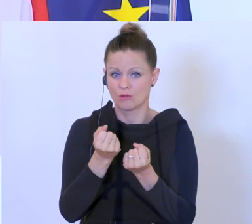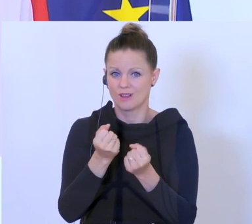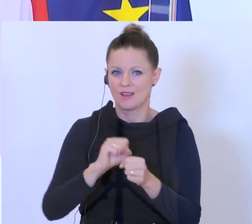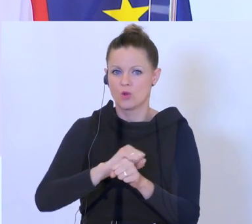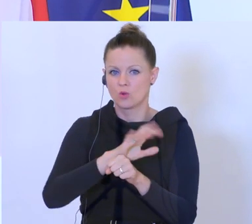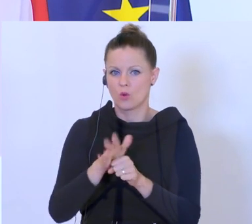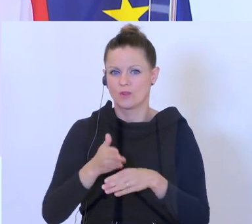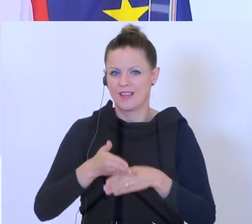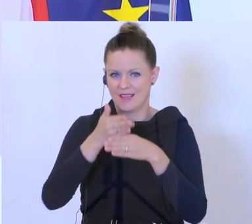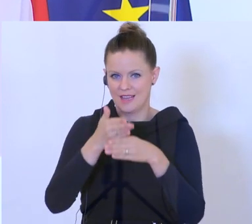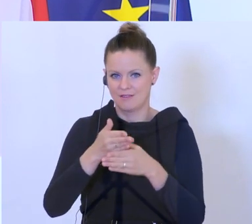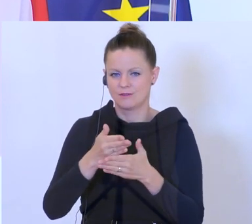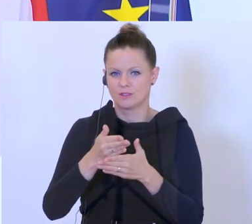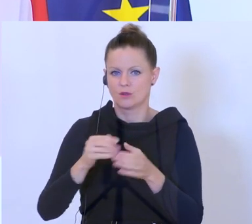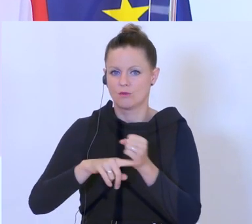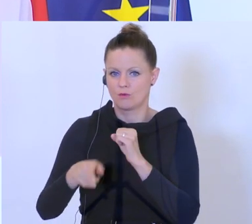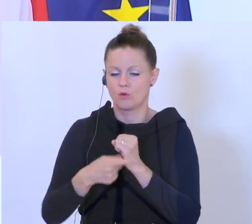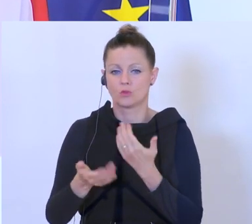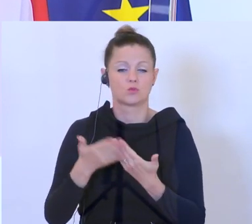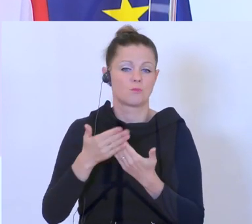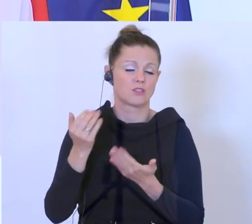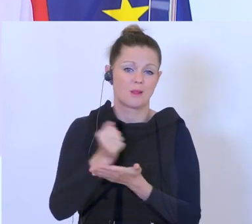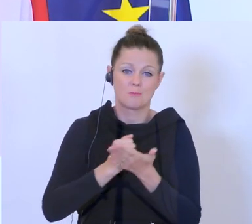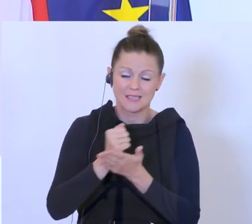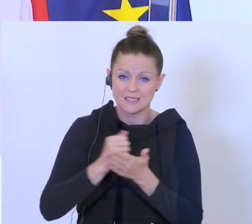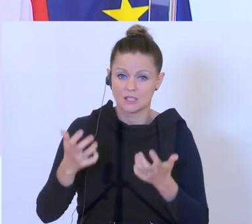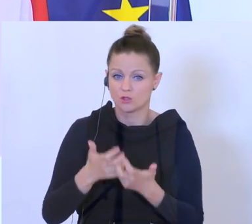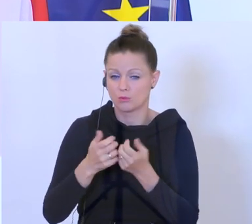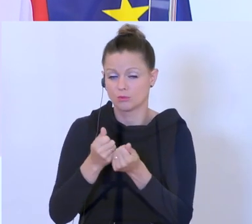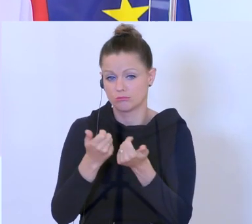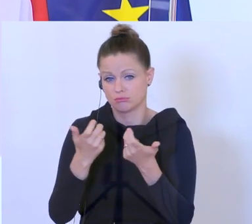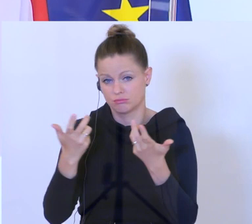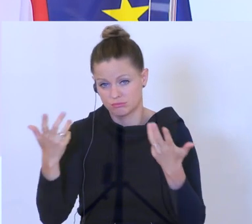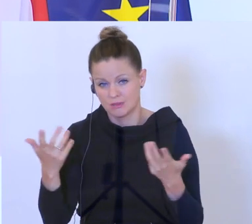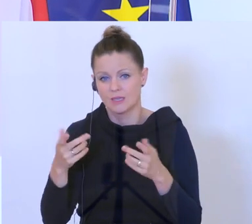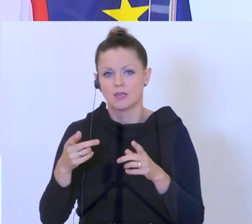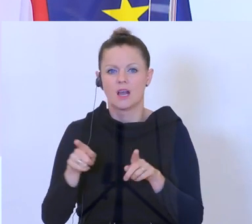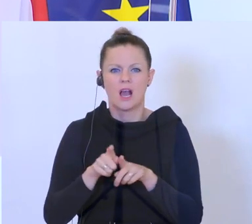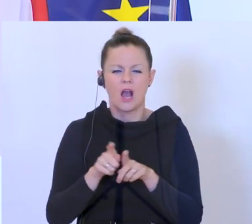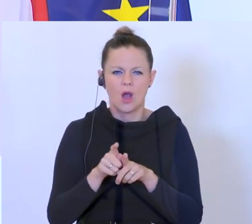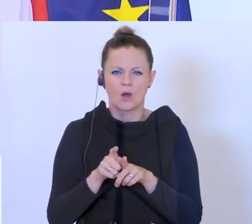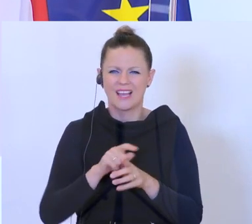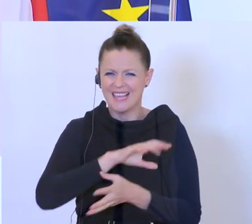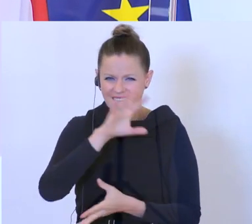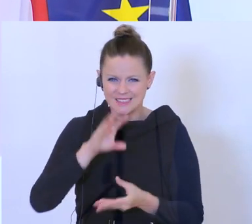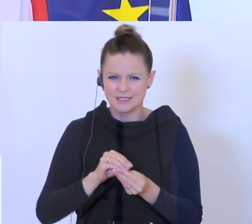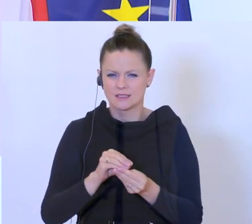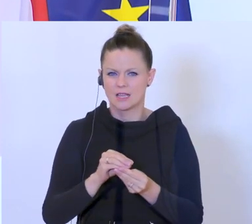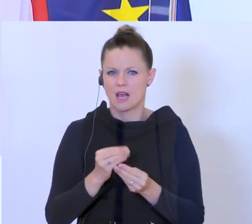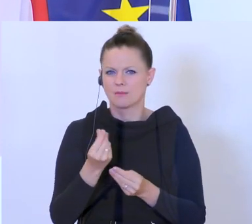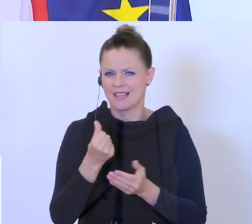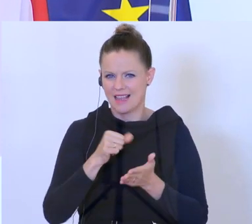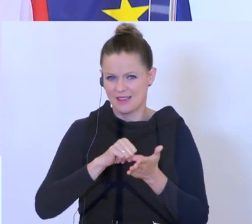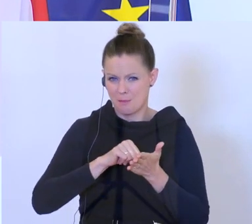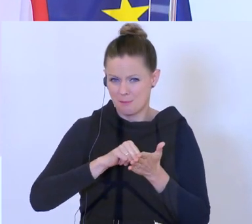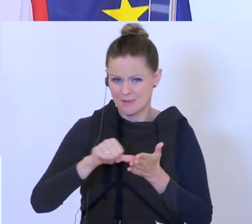dem Corona-Hilfsfonds für medizinische Produkte etc. Geld geflossen ist auch im Bereich von